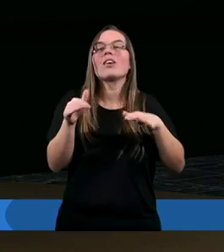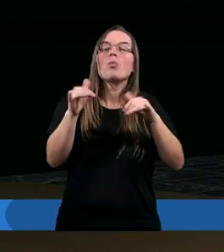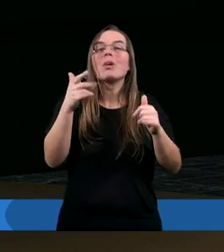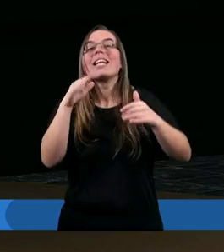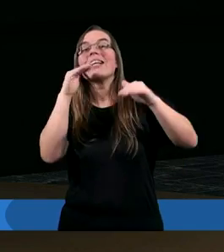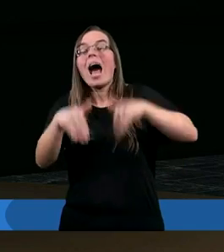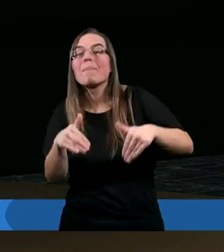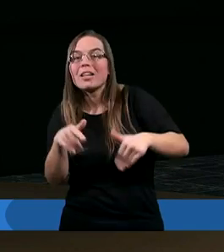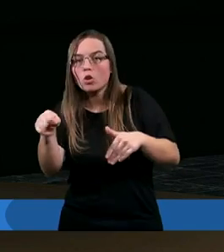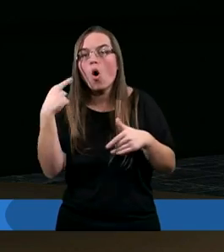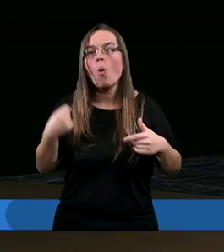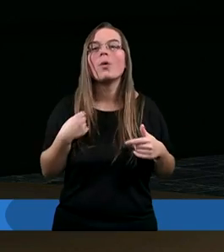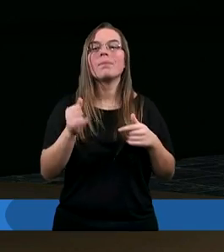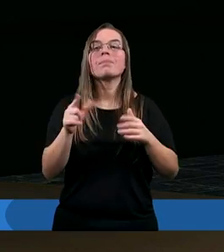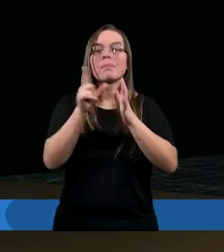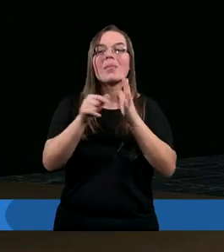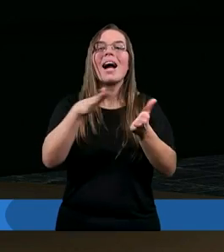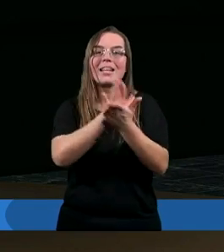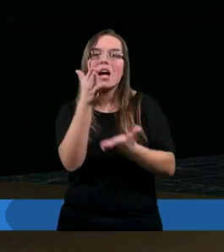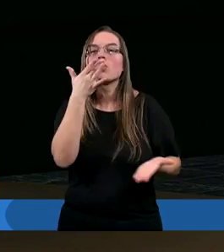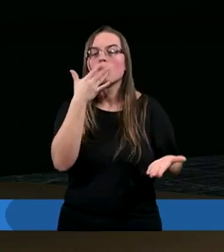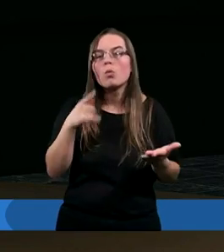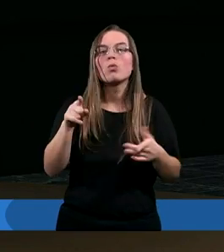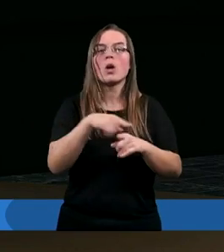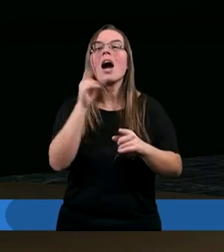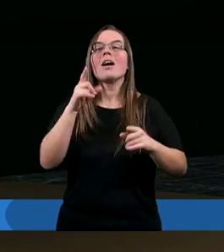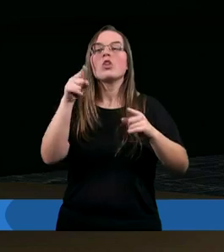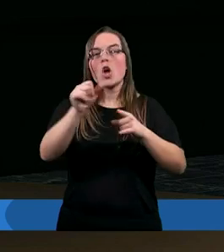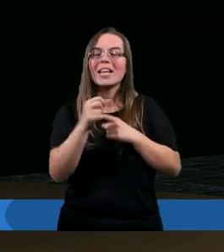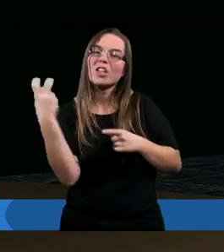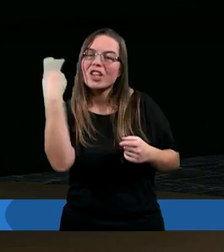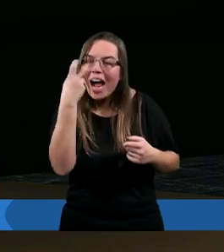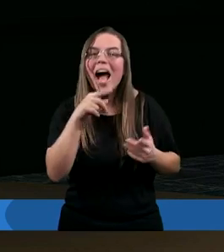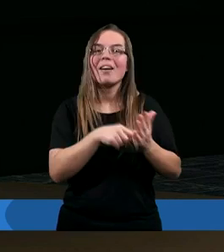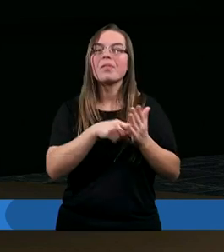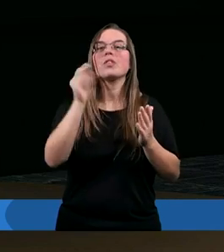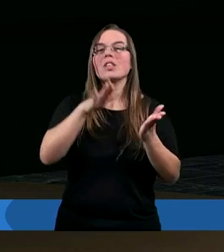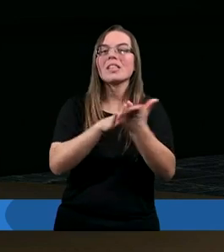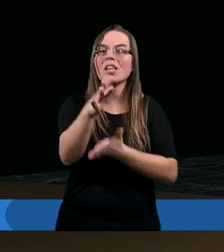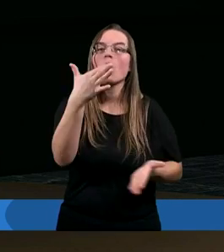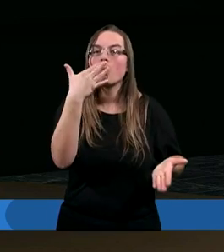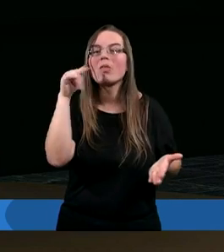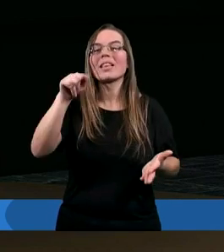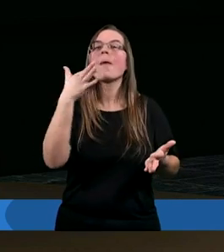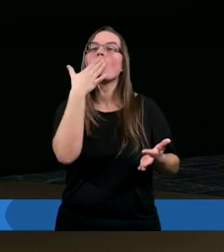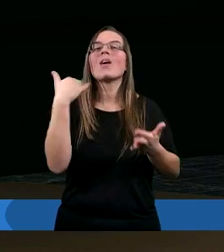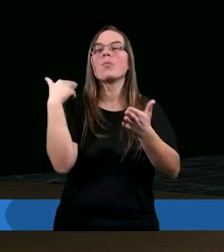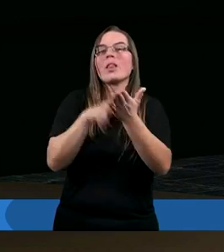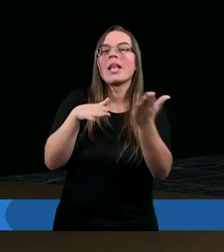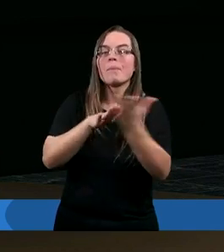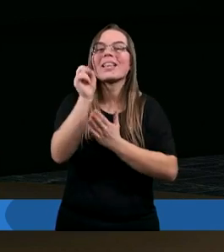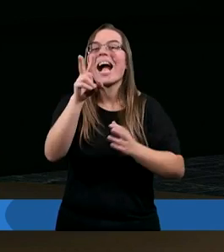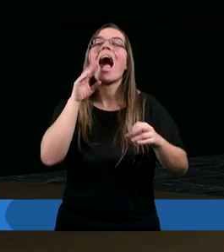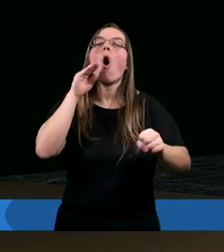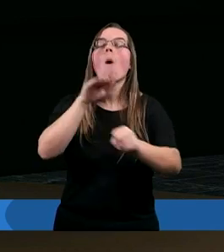zamilknął. Ale jak zaczął mówić, to długo. I to jest ciekawe, że zaczął mówić, ta mowa była na początku taka